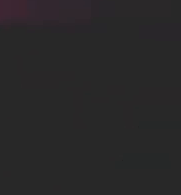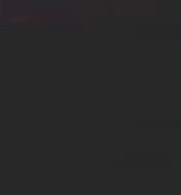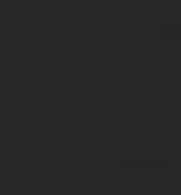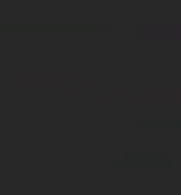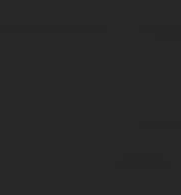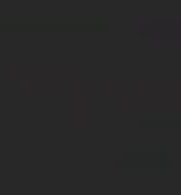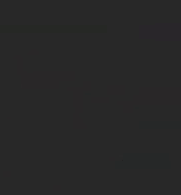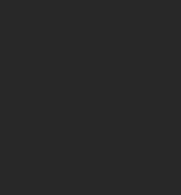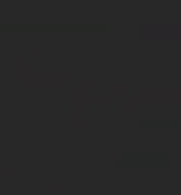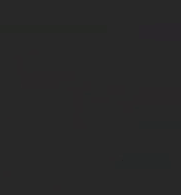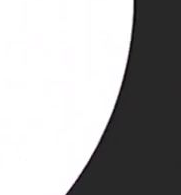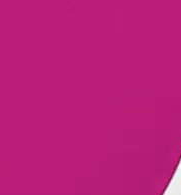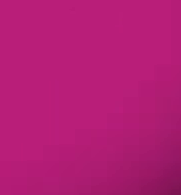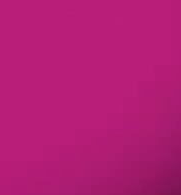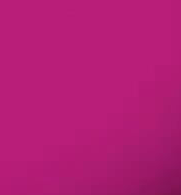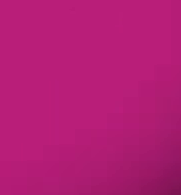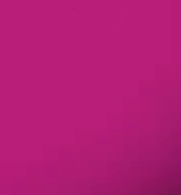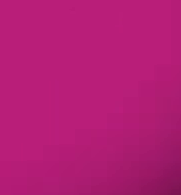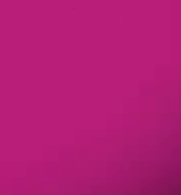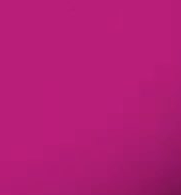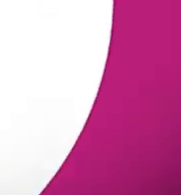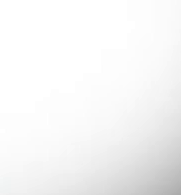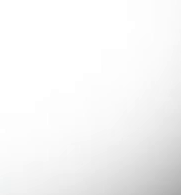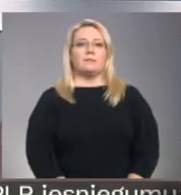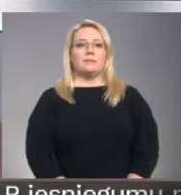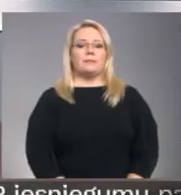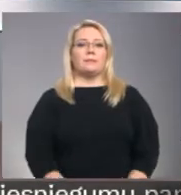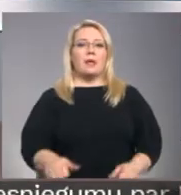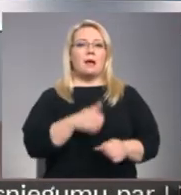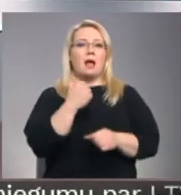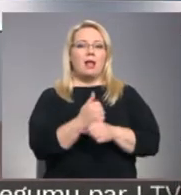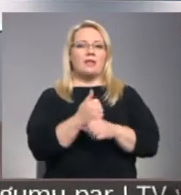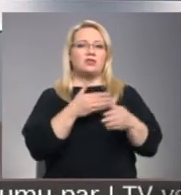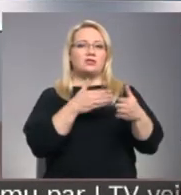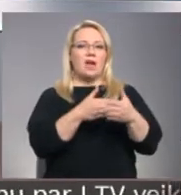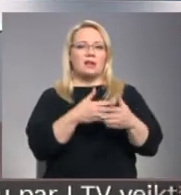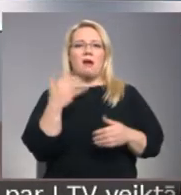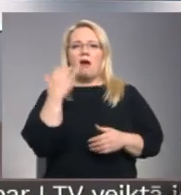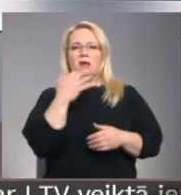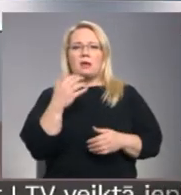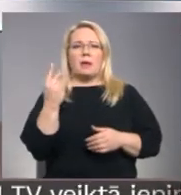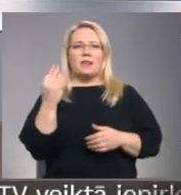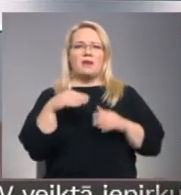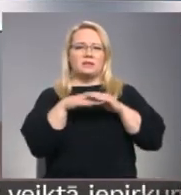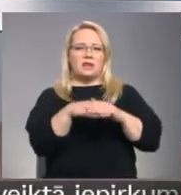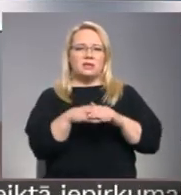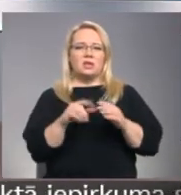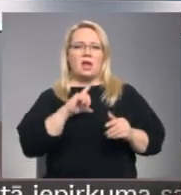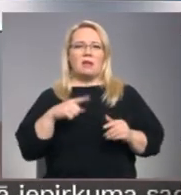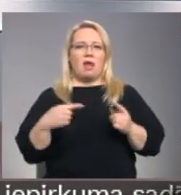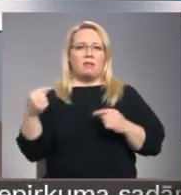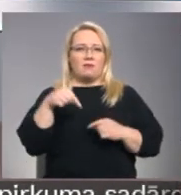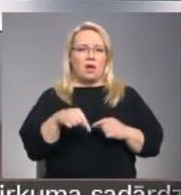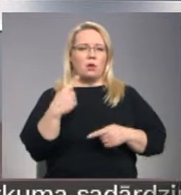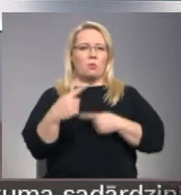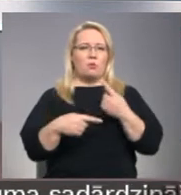Re, visi ēters ir te! Galvenais šķērslis ārvalstu investīcija ieplošanai Latvijā